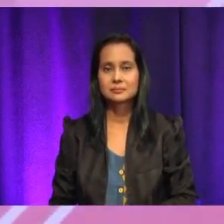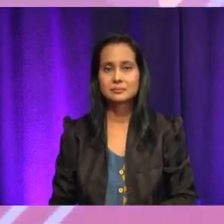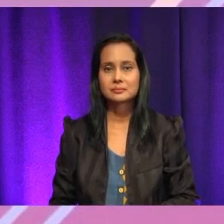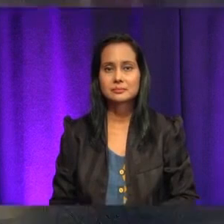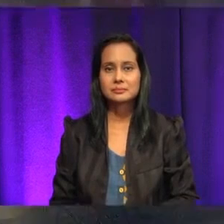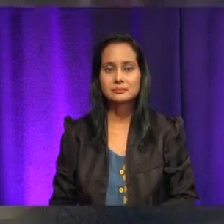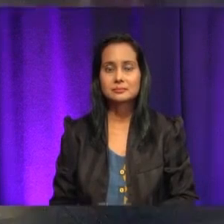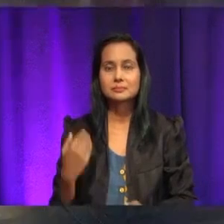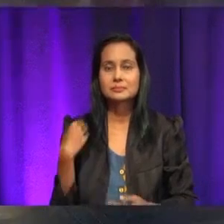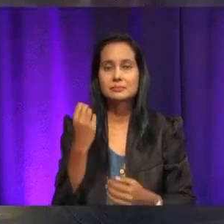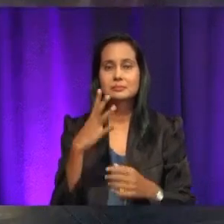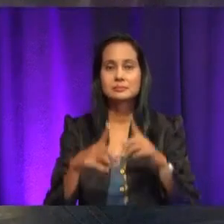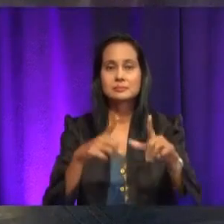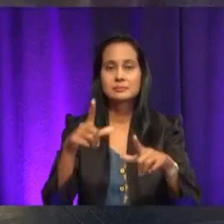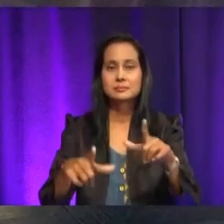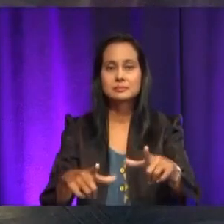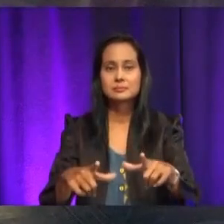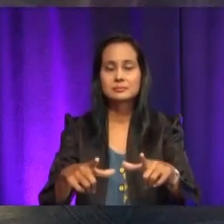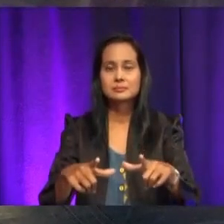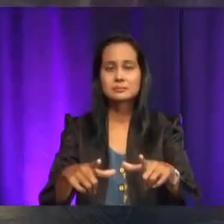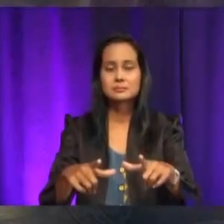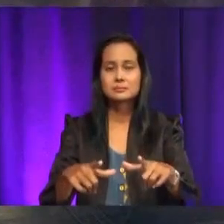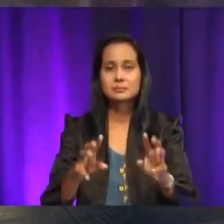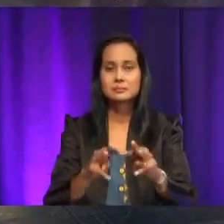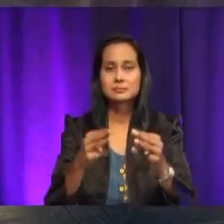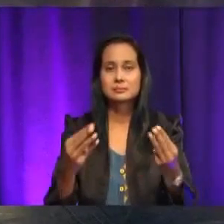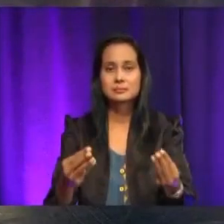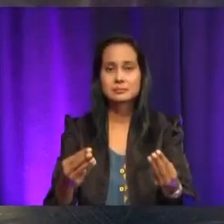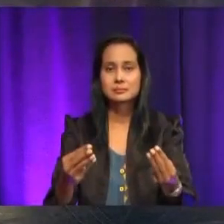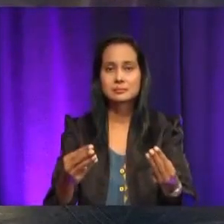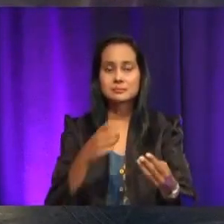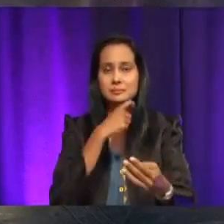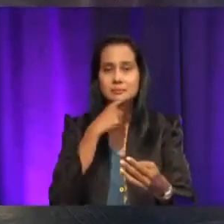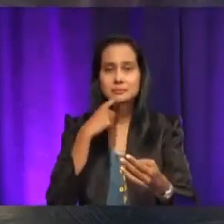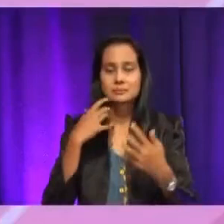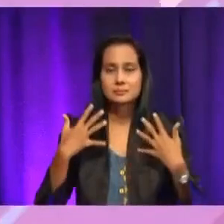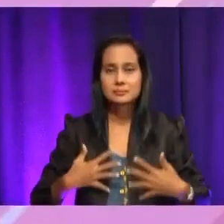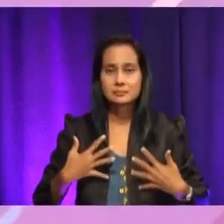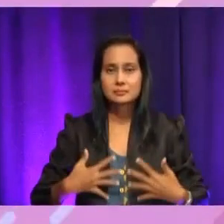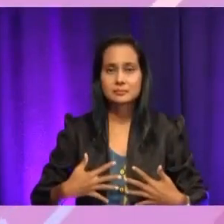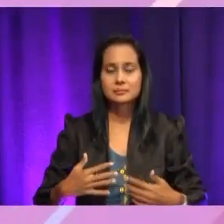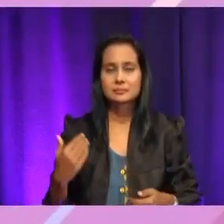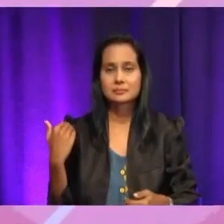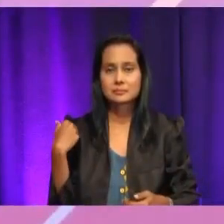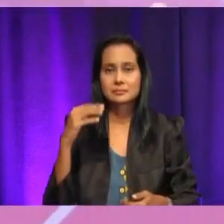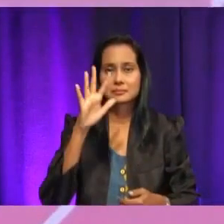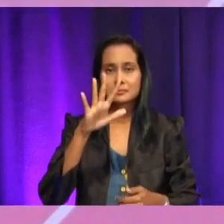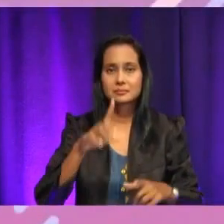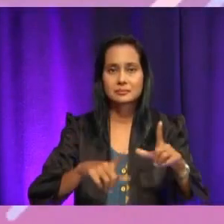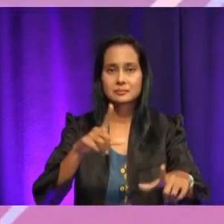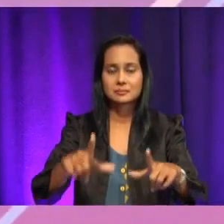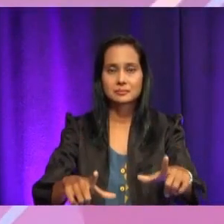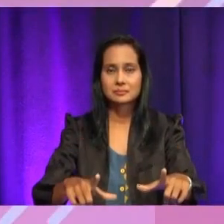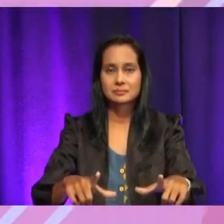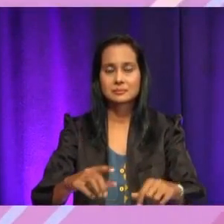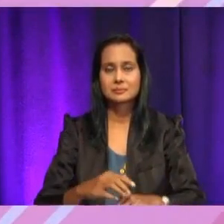Jadi, ada berapa langkah dalam mesin, manual mesin pengering pakaian ini? Ada lima langkah sahaja. Ya,